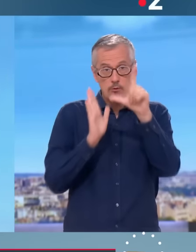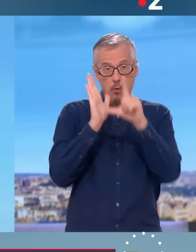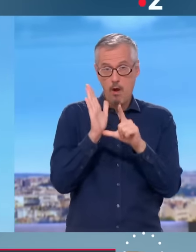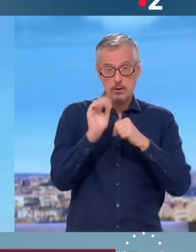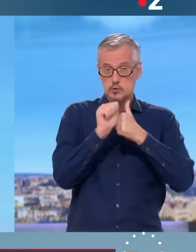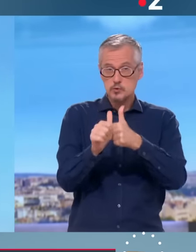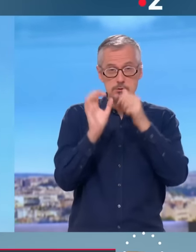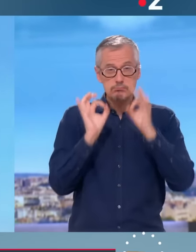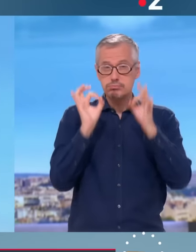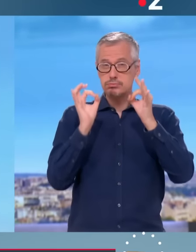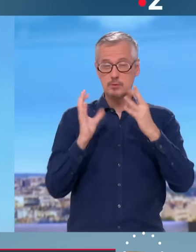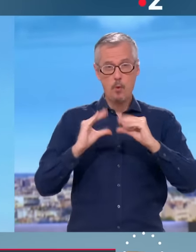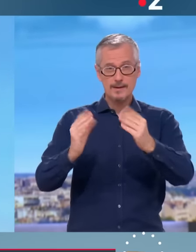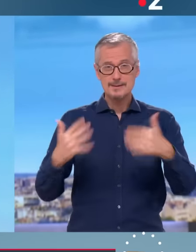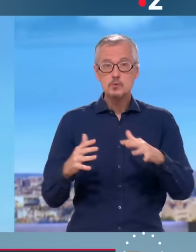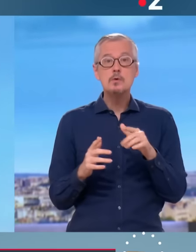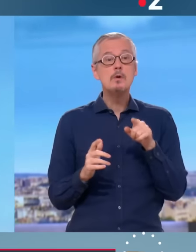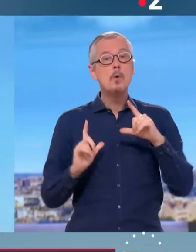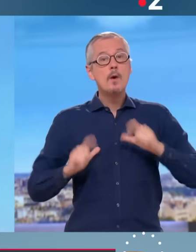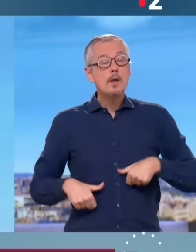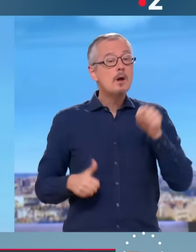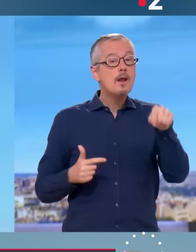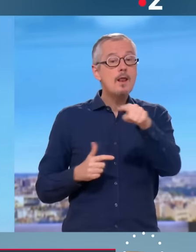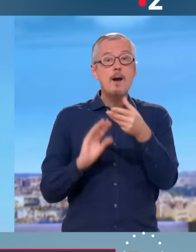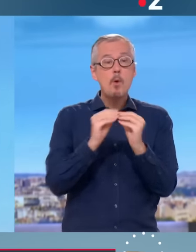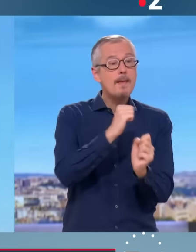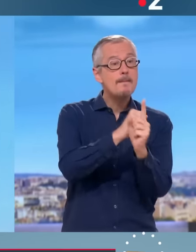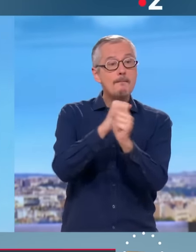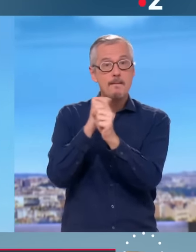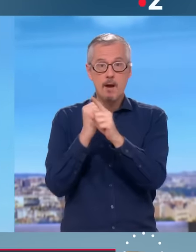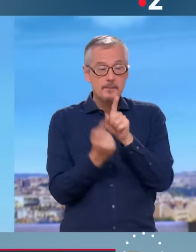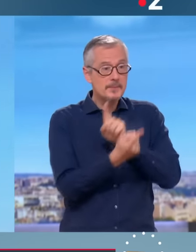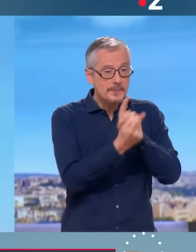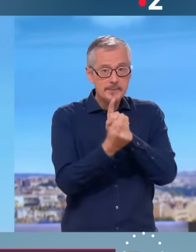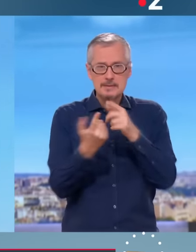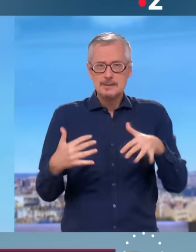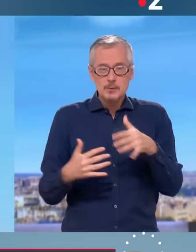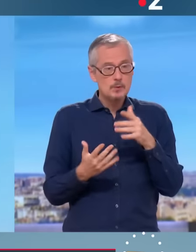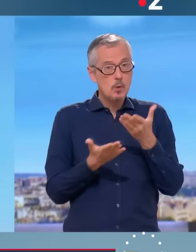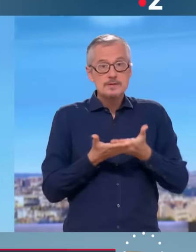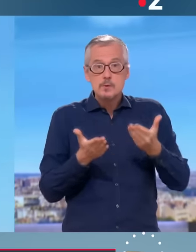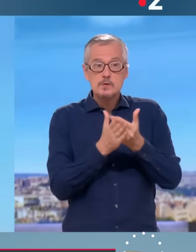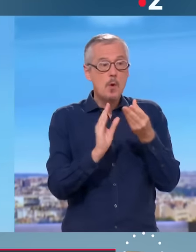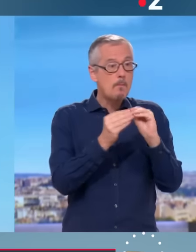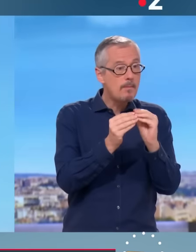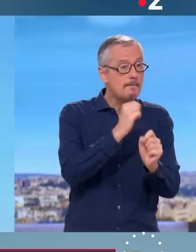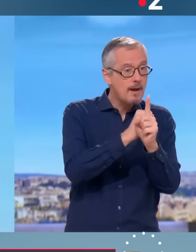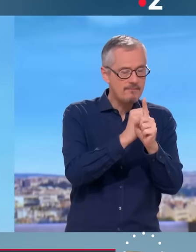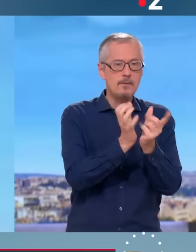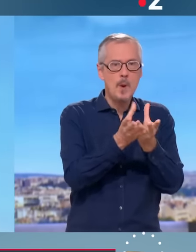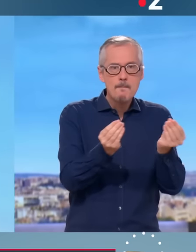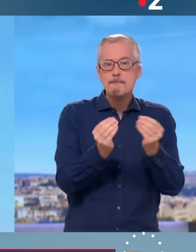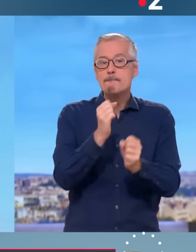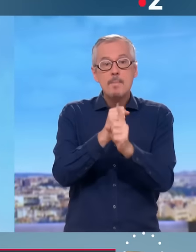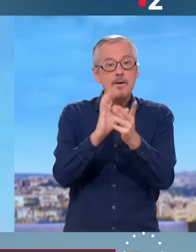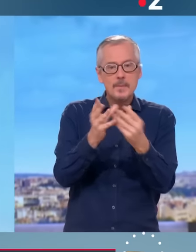et de régler les problèmes établissement par établissement et de ne pas laisser entrer les vêtements religieux à l'école. On a bien réussi pour le voile. Donc là où